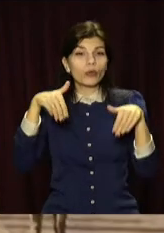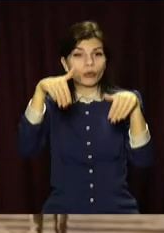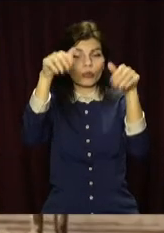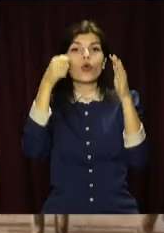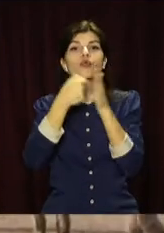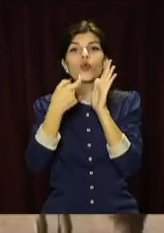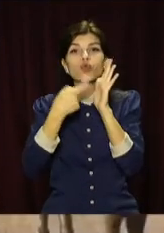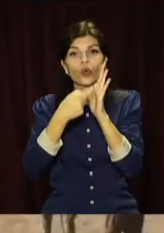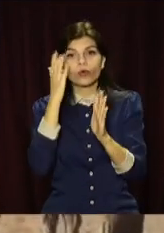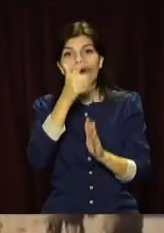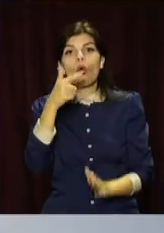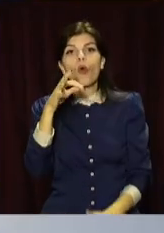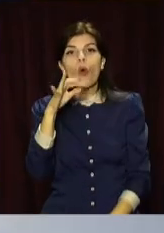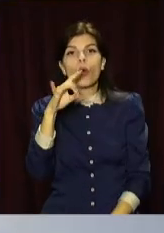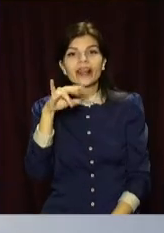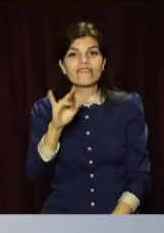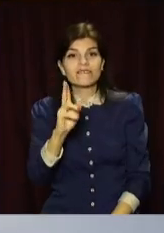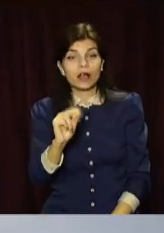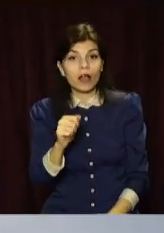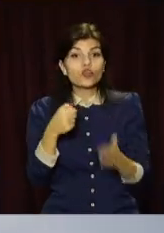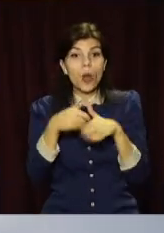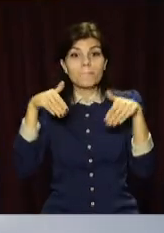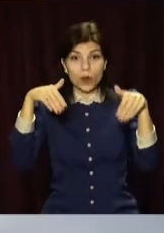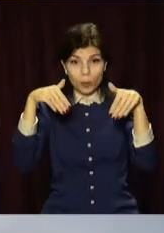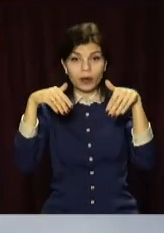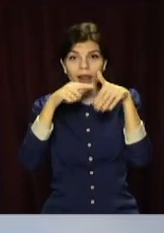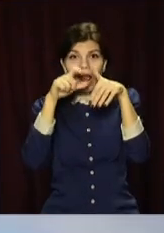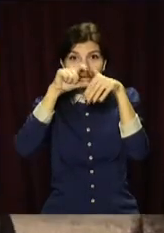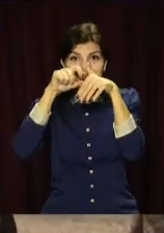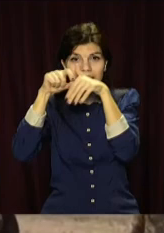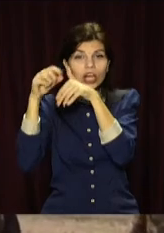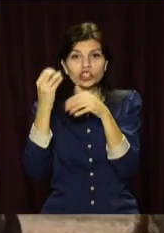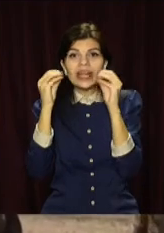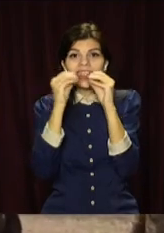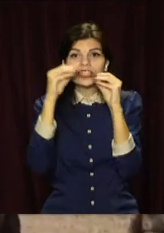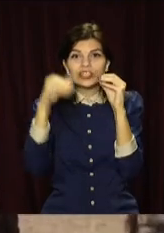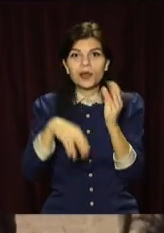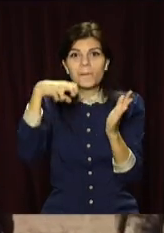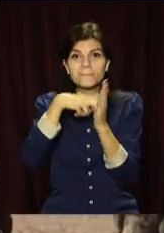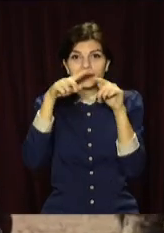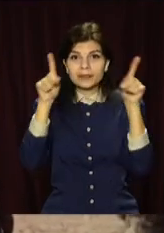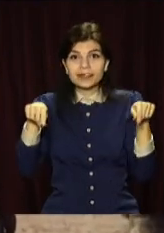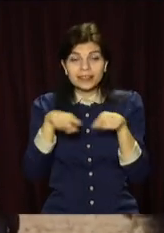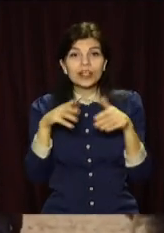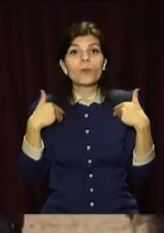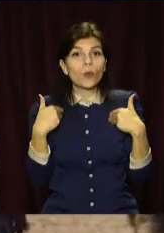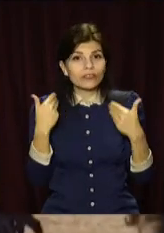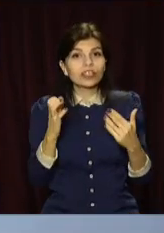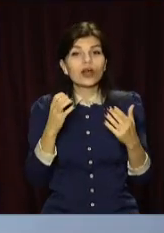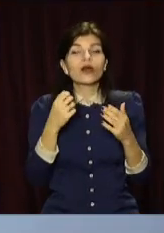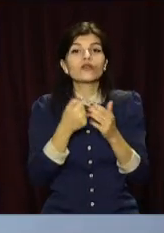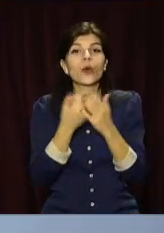окупованої Горлівки на Донеччині. До прапора волонтери прикріпили ще й 10 тисяч листівок з поздоровленнями до Дня